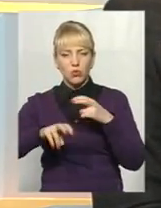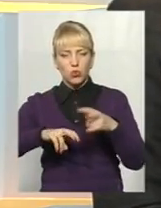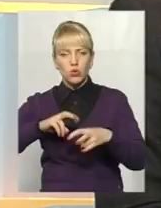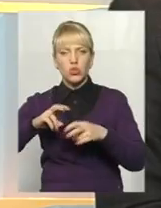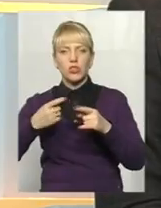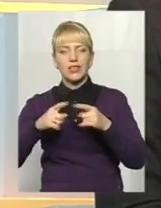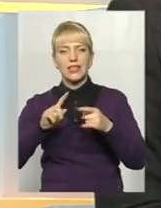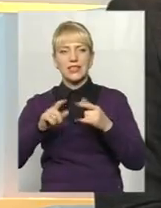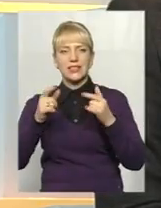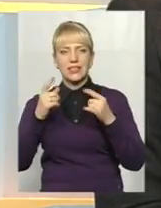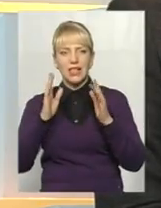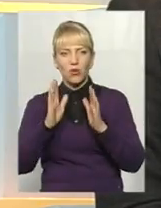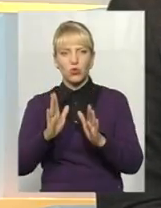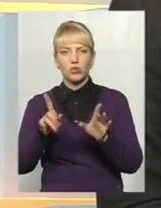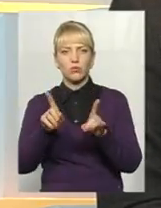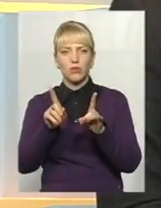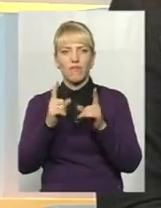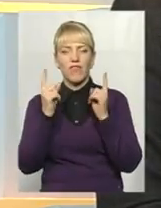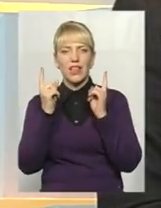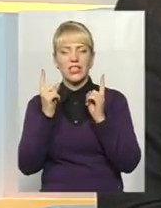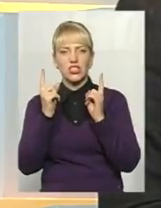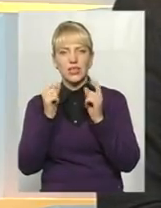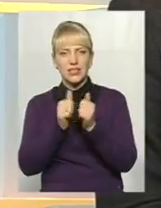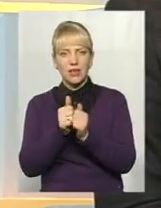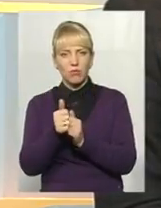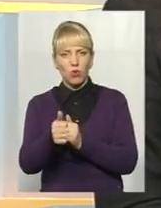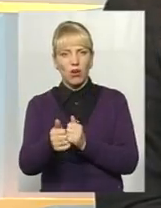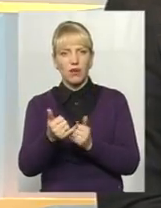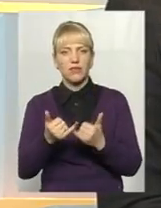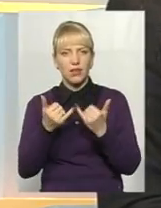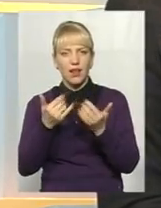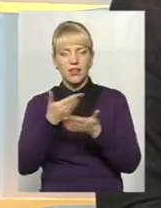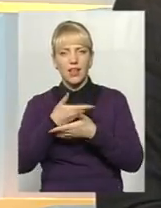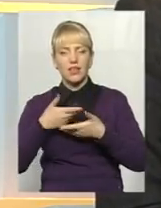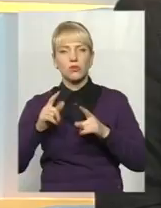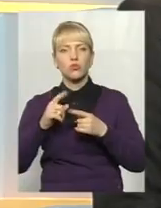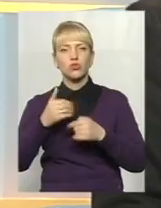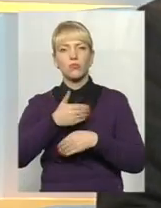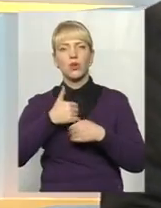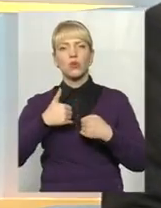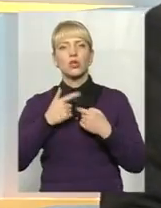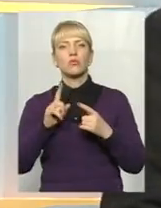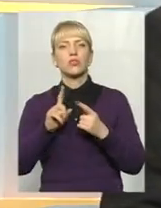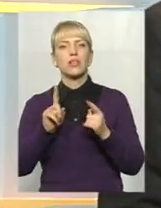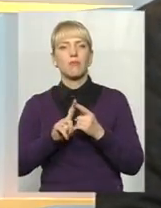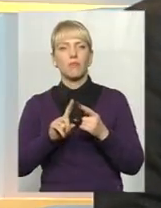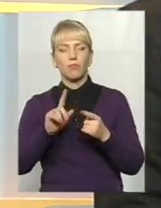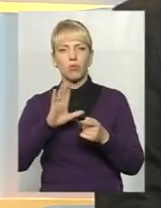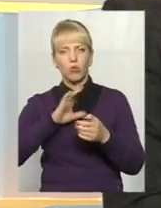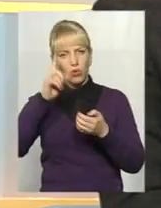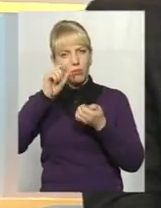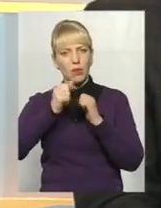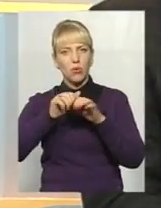ще, і це теж буде такий величезний прорив для нас, тому що ми хочемо, щоб це було меморіальне місце, поле битви,